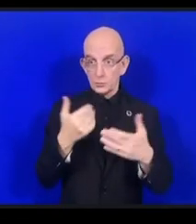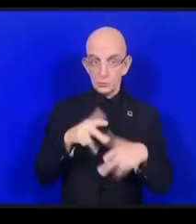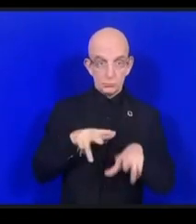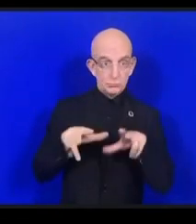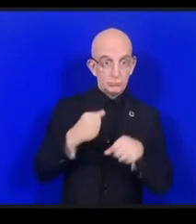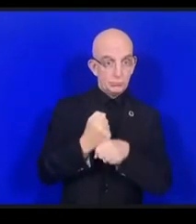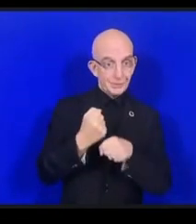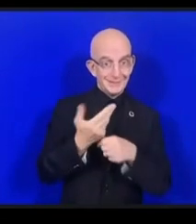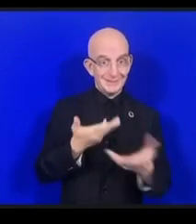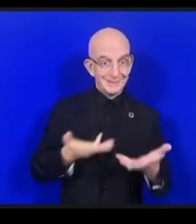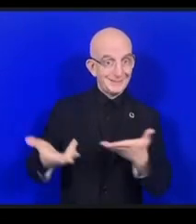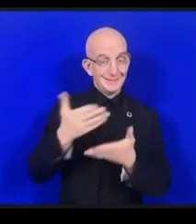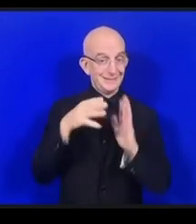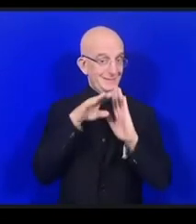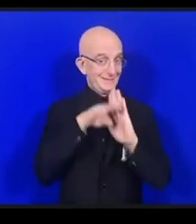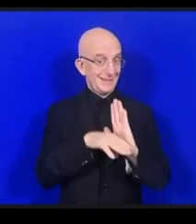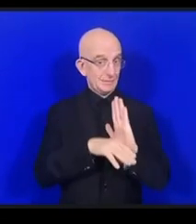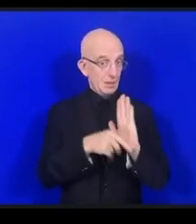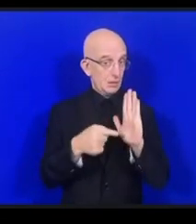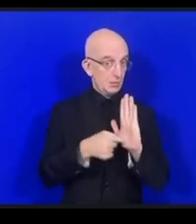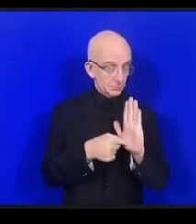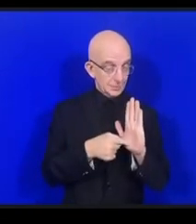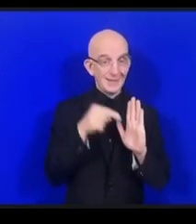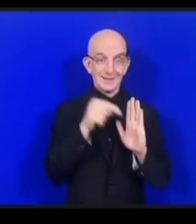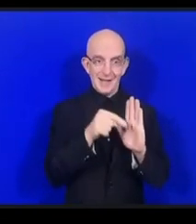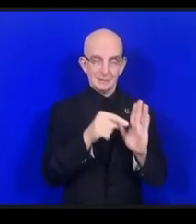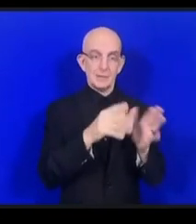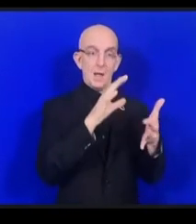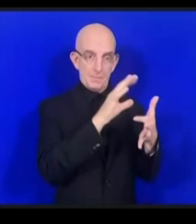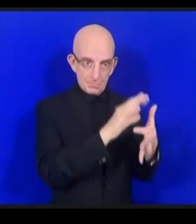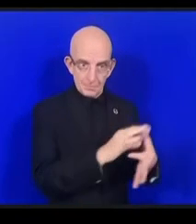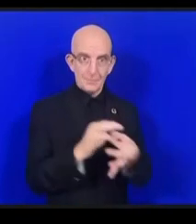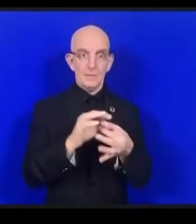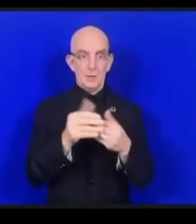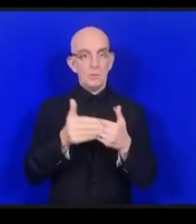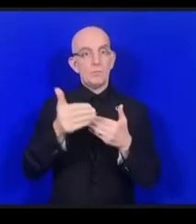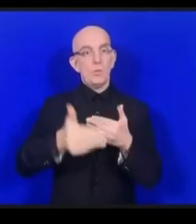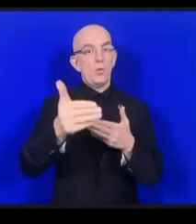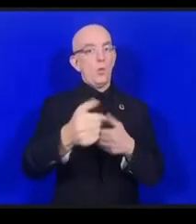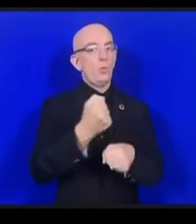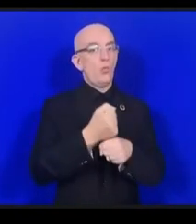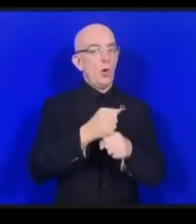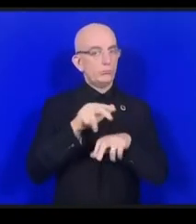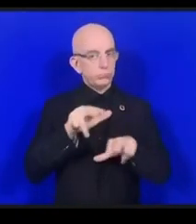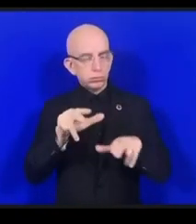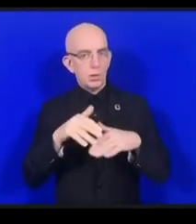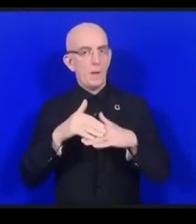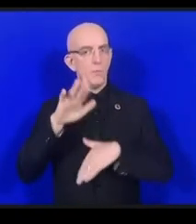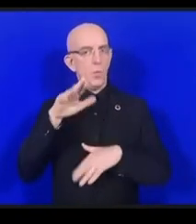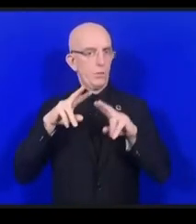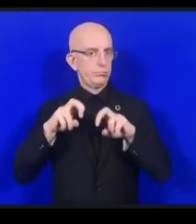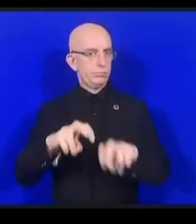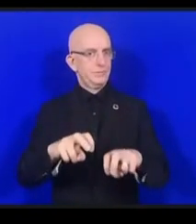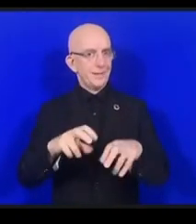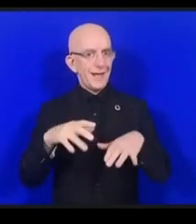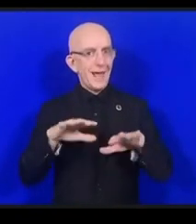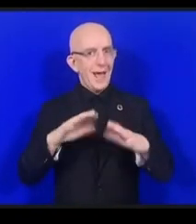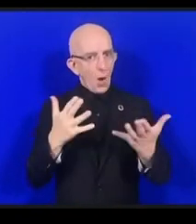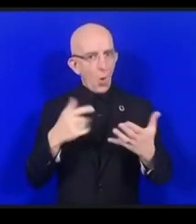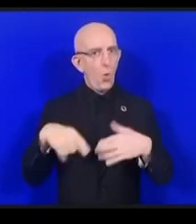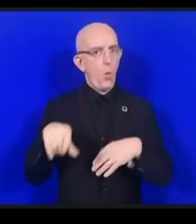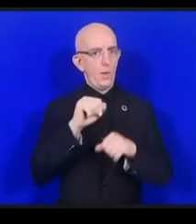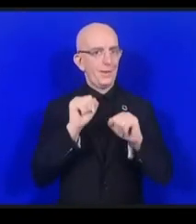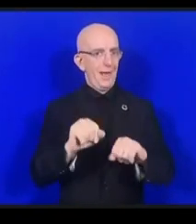travail supplémentaire se penchant sur l'ensemble de la question de l'amélioration de la sécurité de l